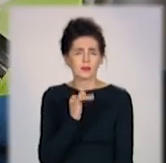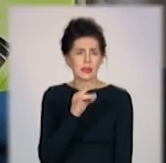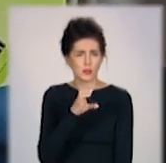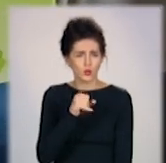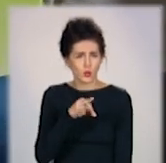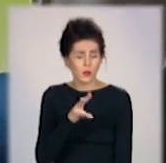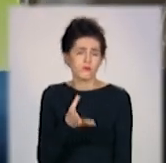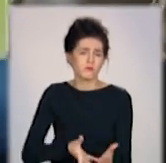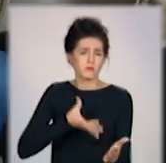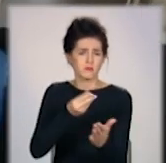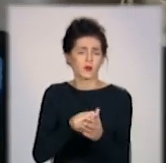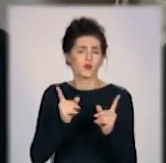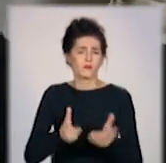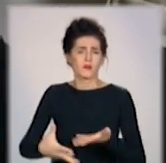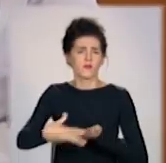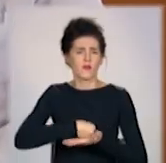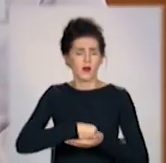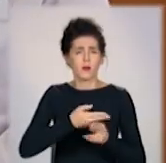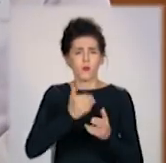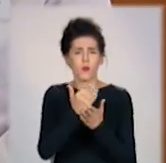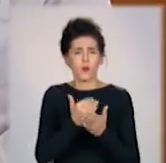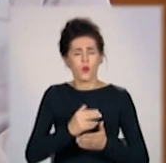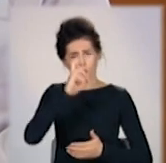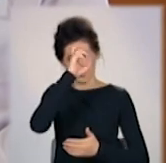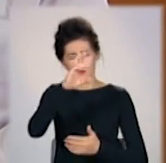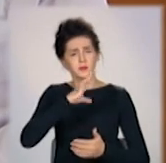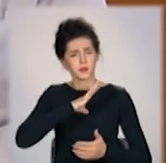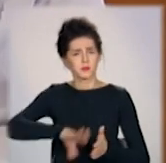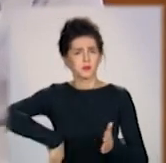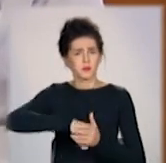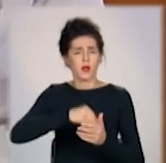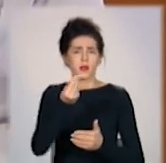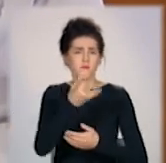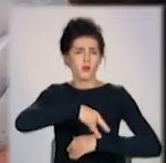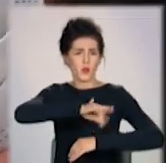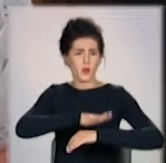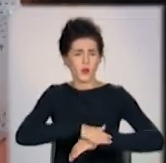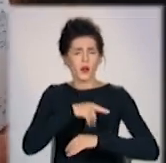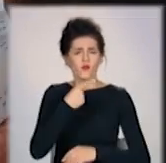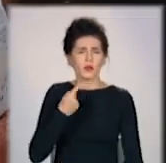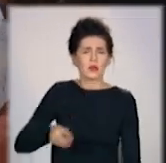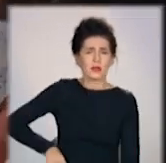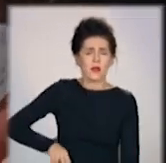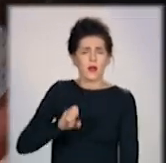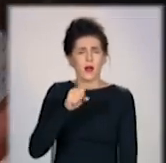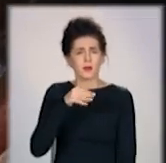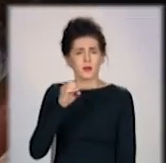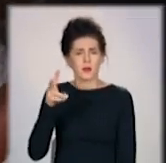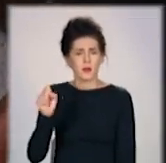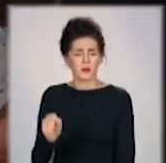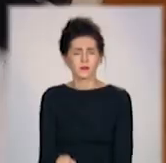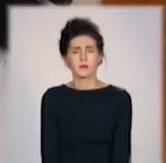Програма забезпечення інсуліном фінансувалася державою. Але гроші вже закінчилися, каже директорка аптеки Ірина